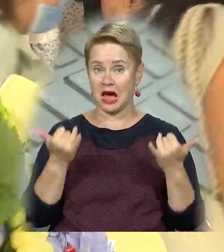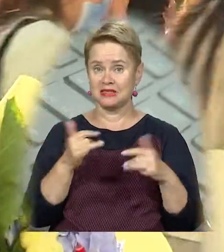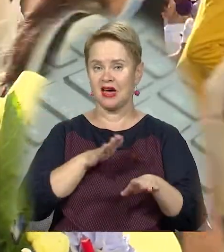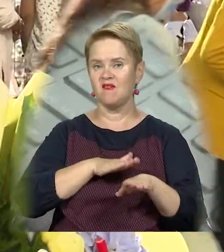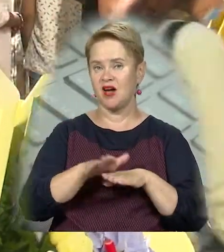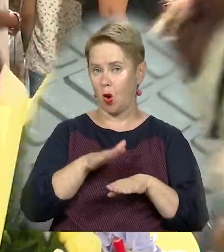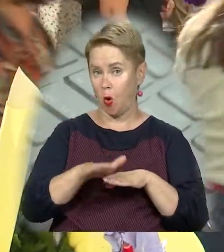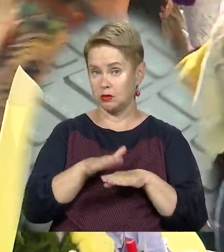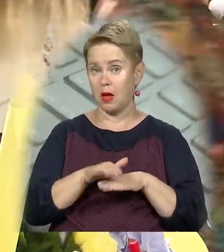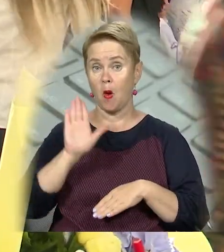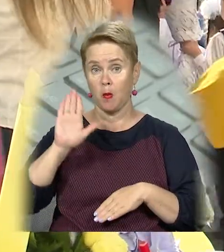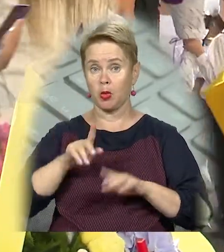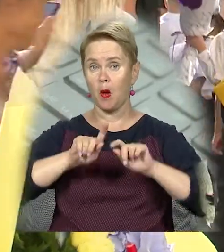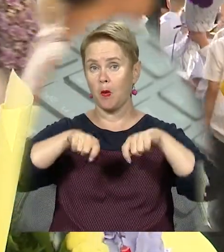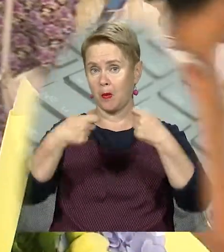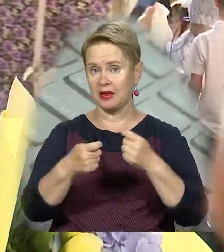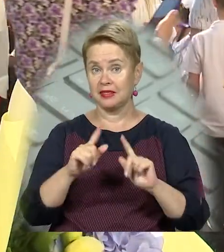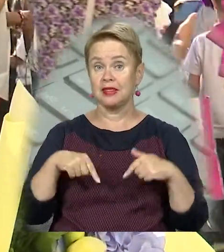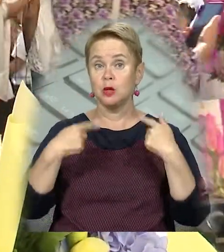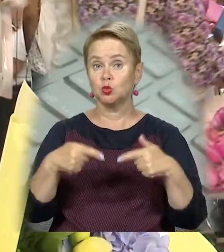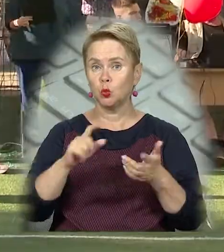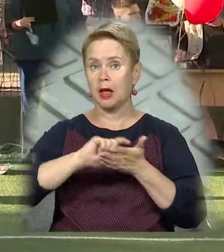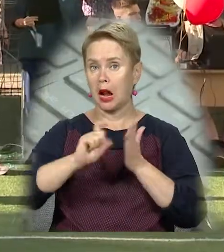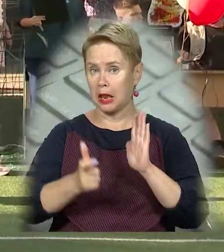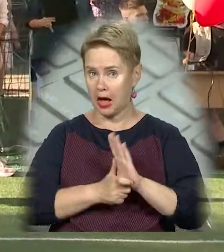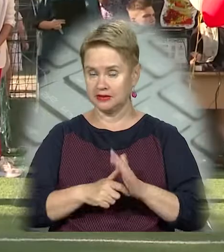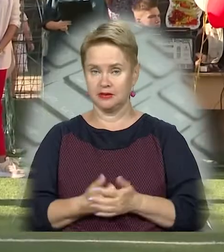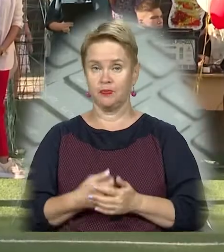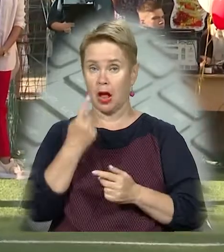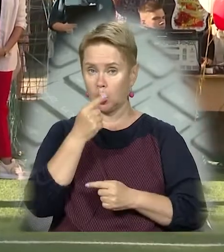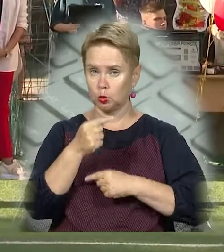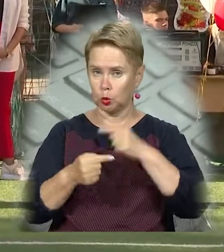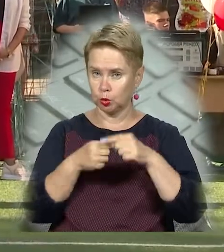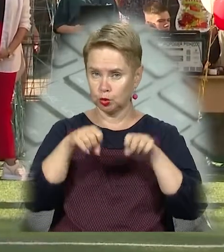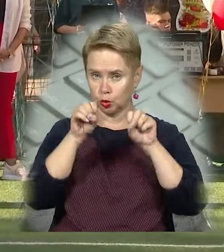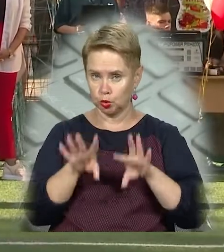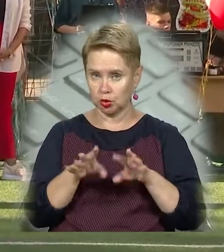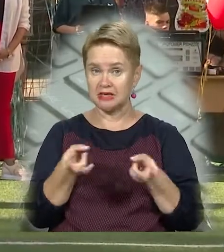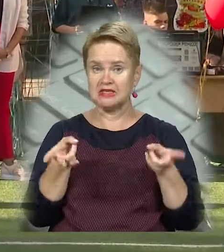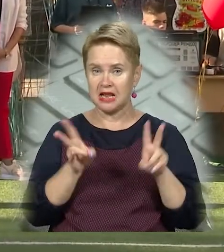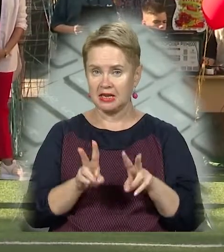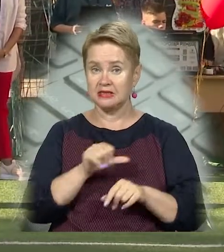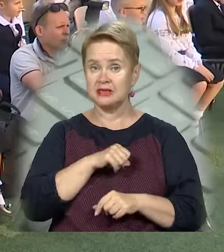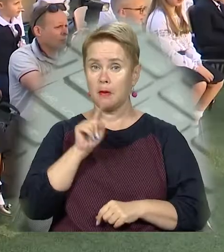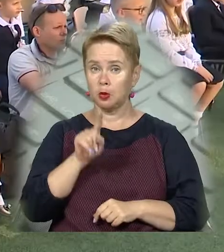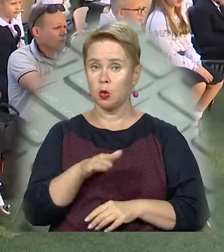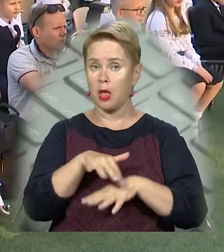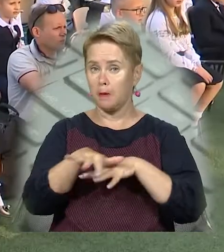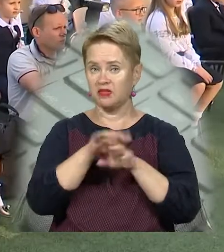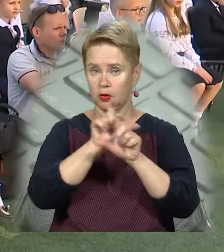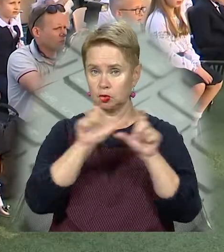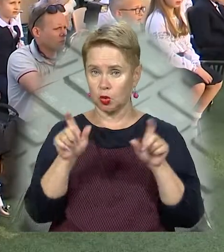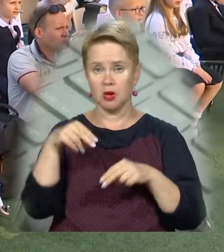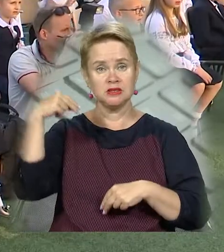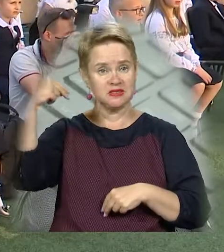виконувати і потім передавати наступним класам. Та одну традицію все ж вирішили залишити. Саме тому на подвір'ї